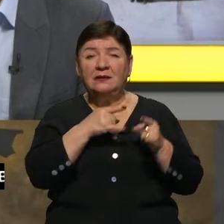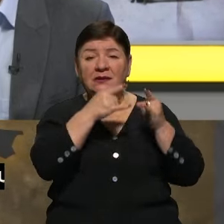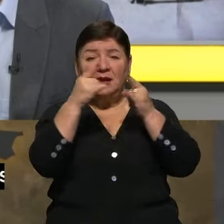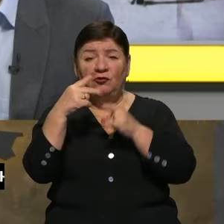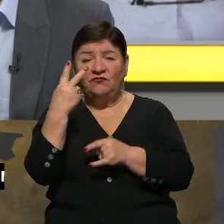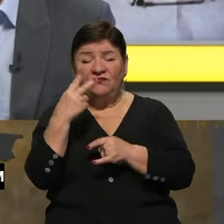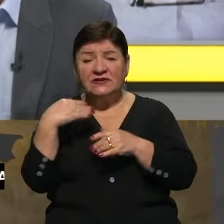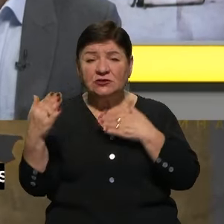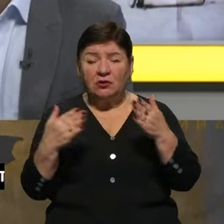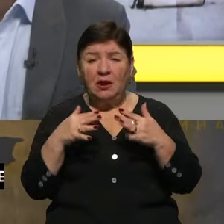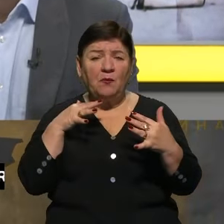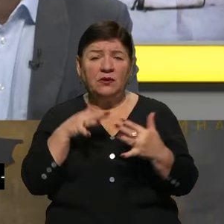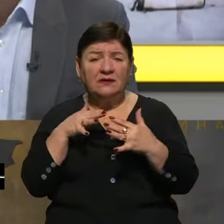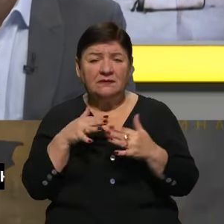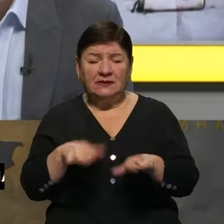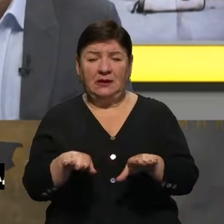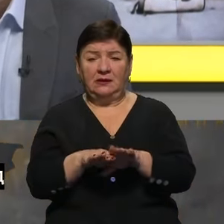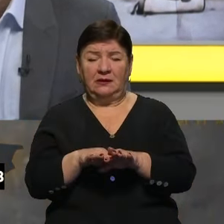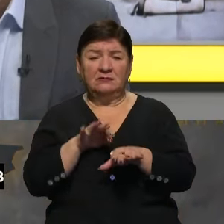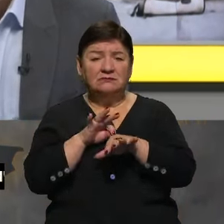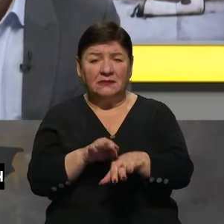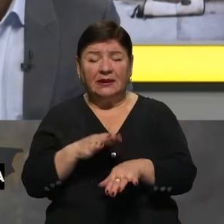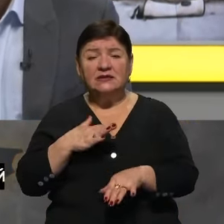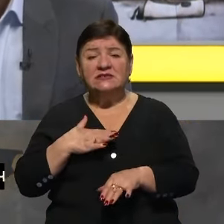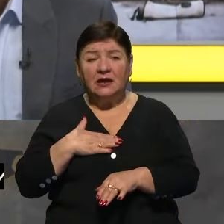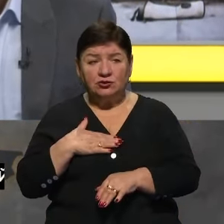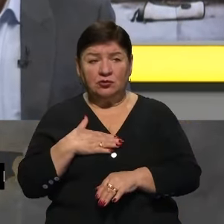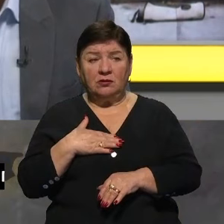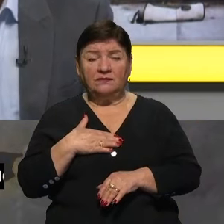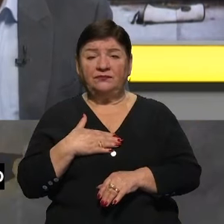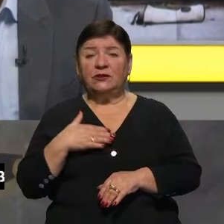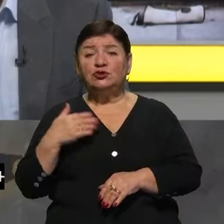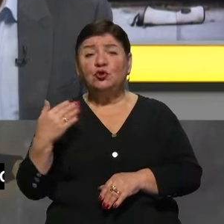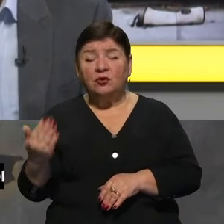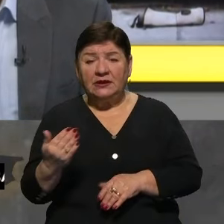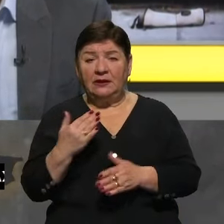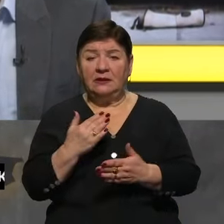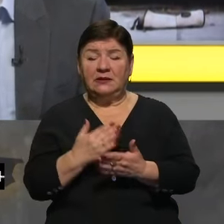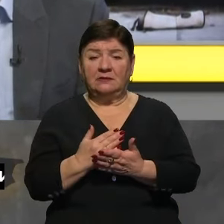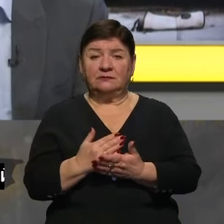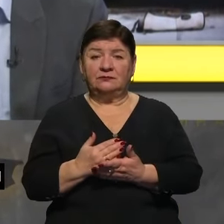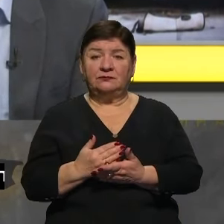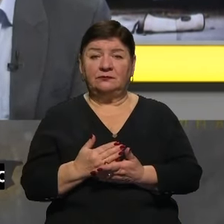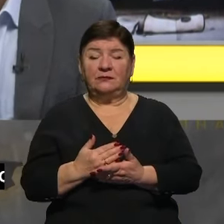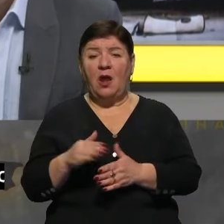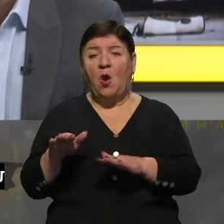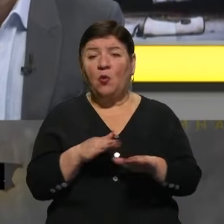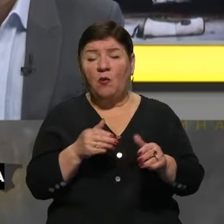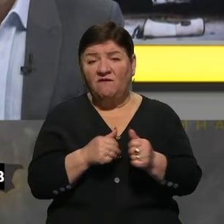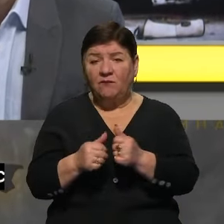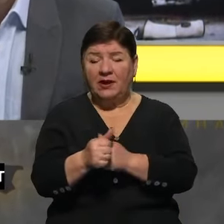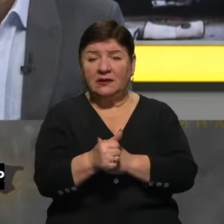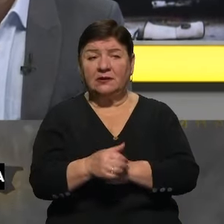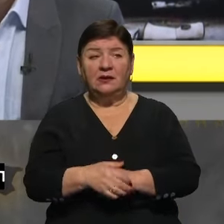йдуть бої позиційні. З нашої сторони є рух вперед,